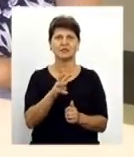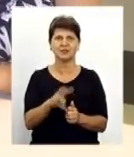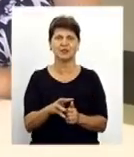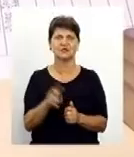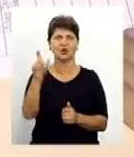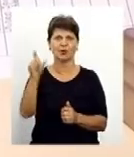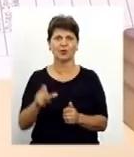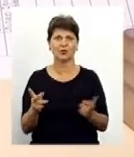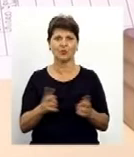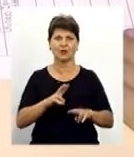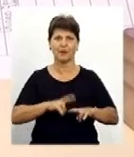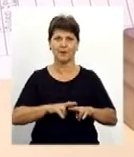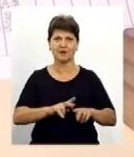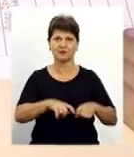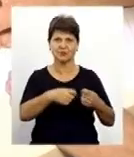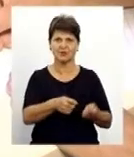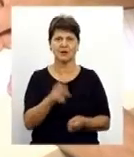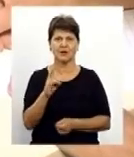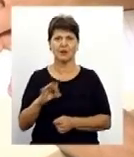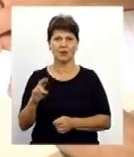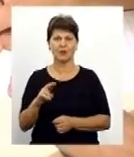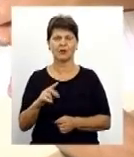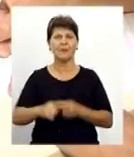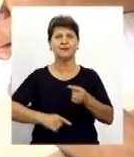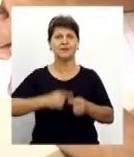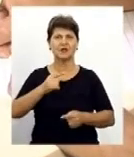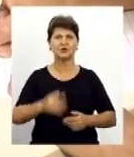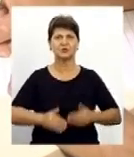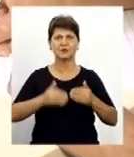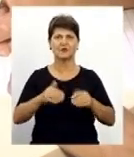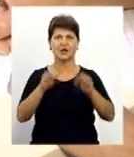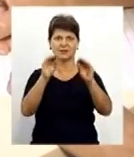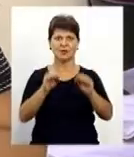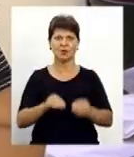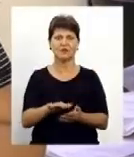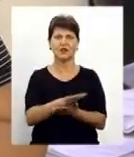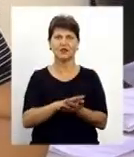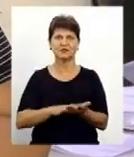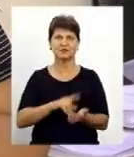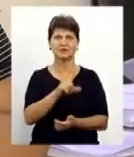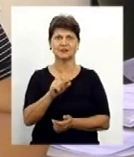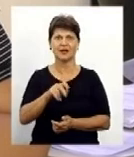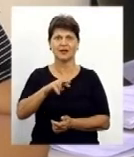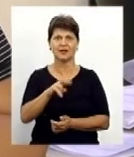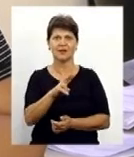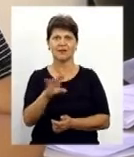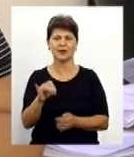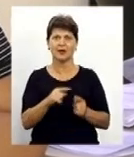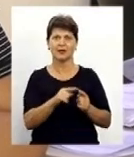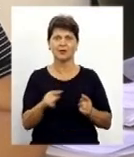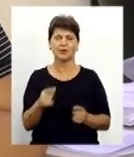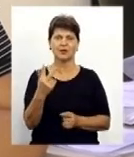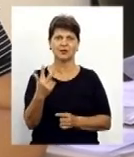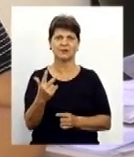паспорт та ідентифікаційний код. Наступний крок – заповнення заявки. На протязі 2-3 хвилин надійде